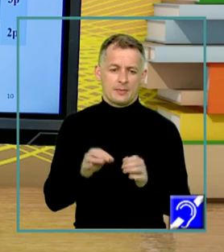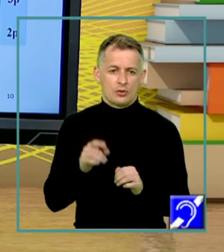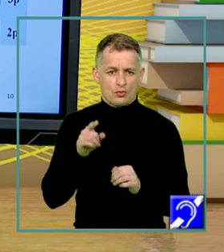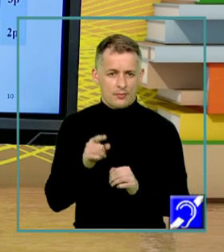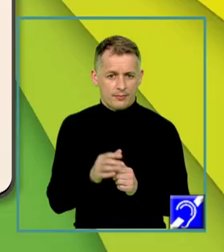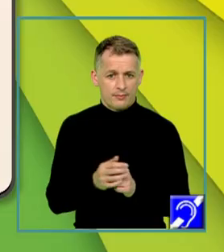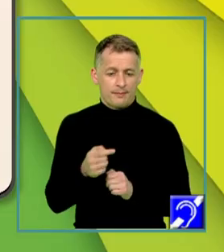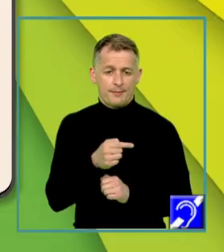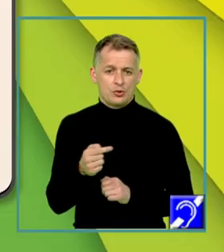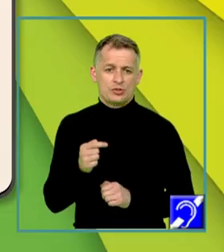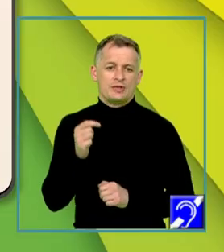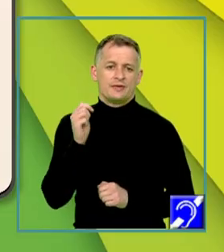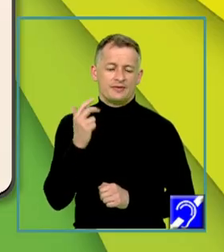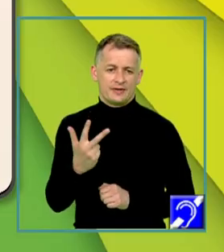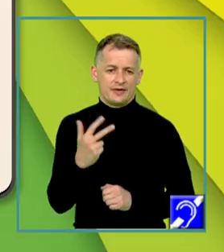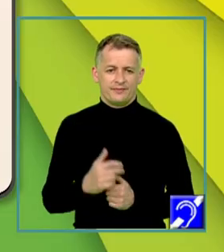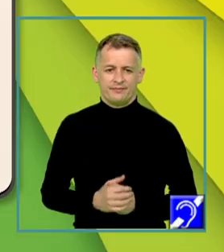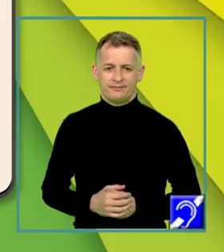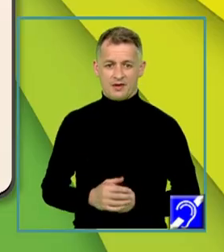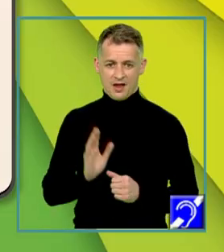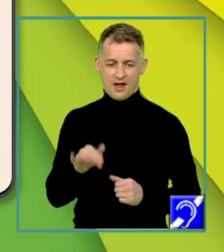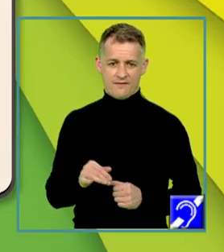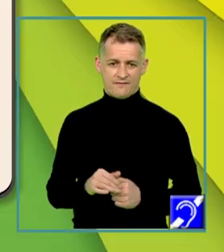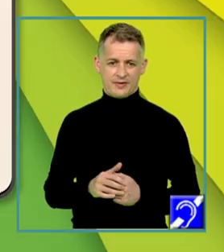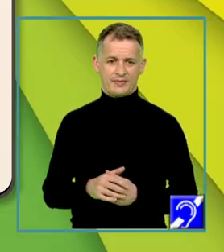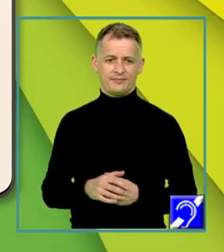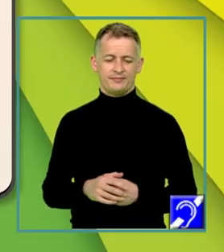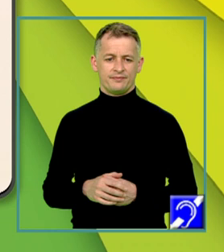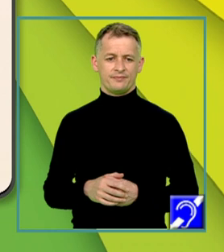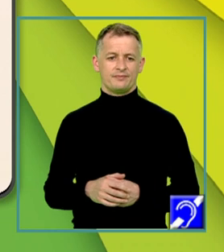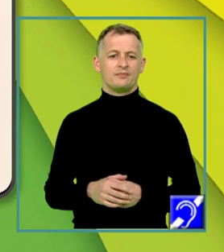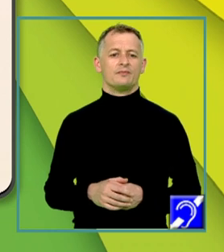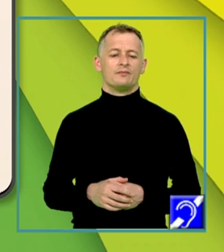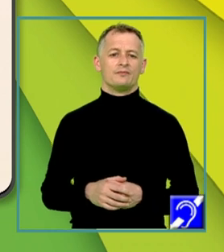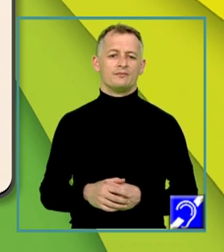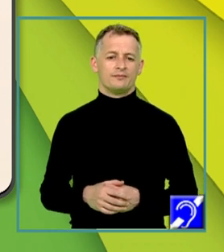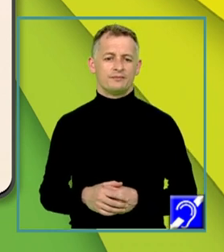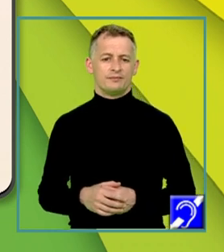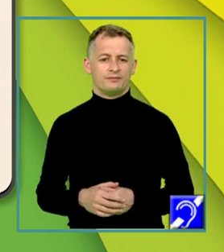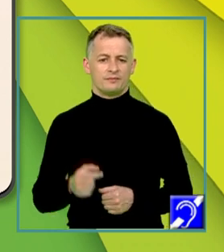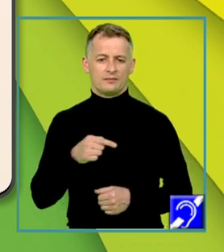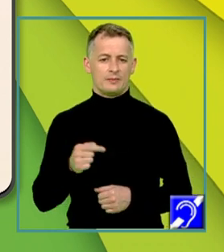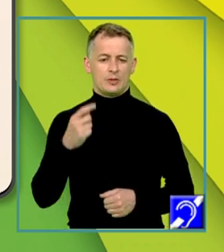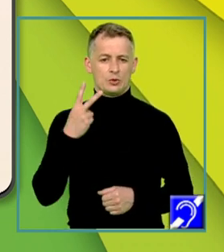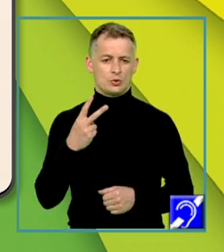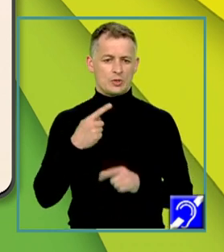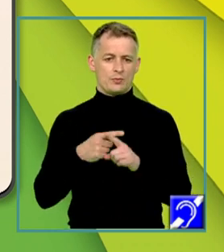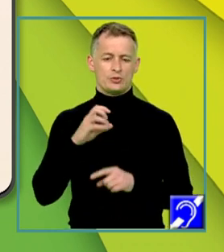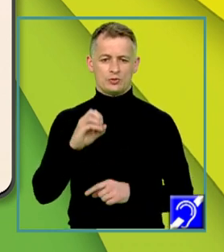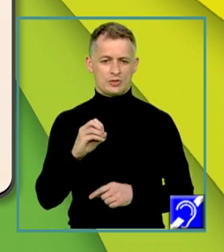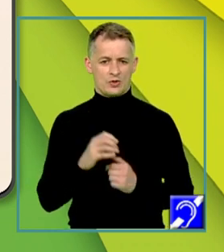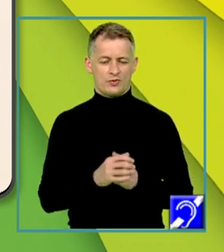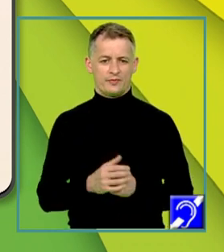cu minus 3. Avem determinantul matricei A egal cu minus 2 în mulții cu